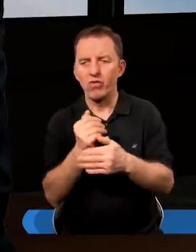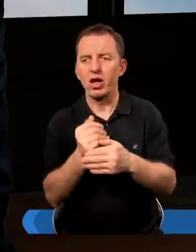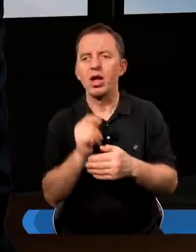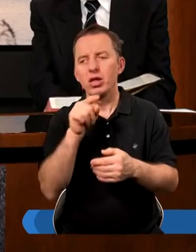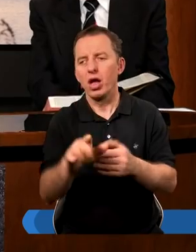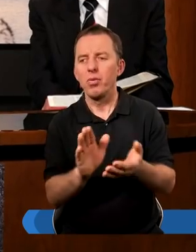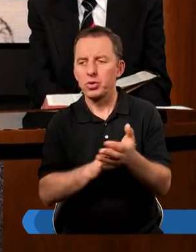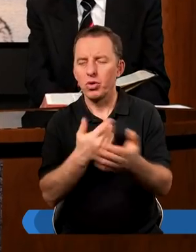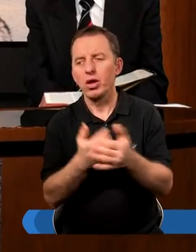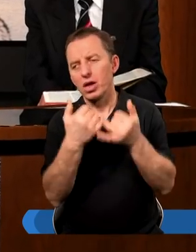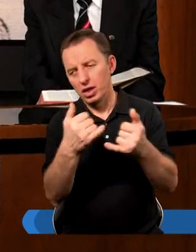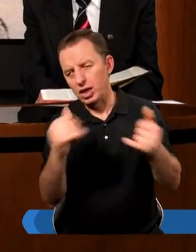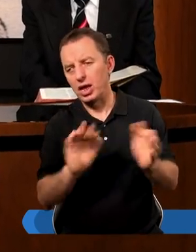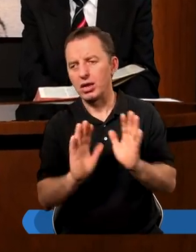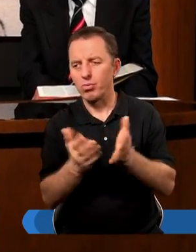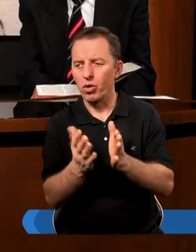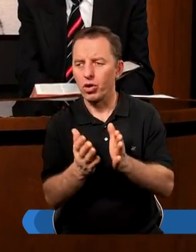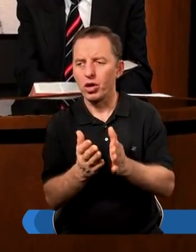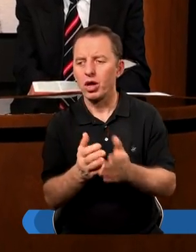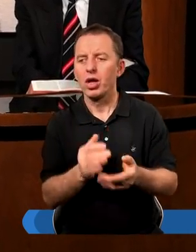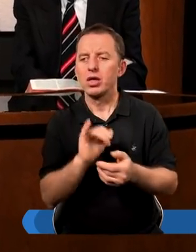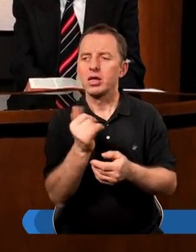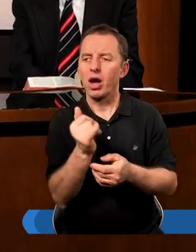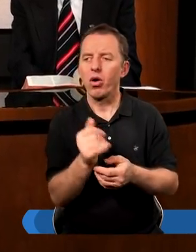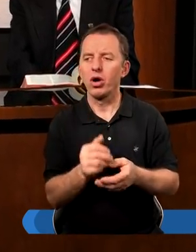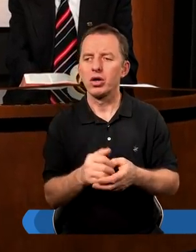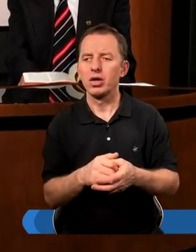Gdy to przychodzi w inny sposób, jako